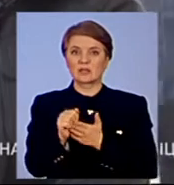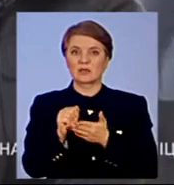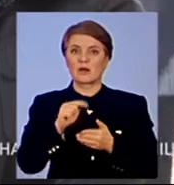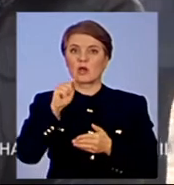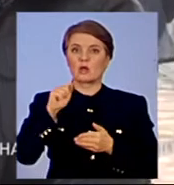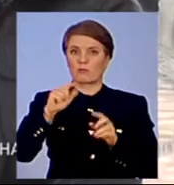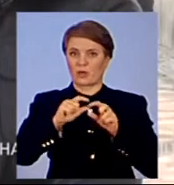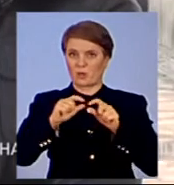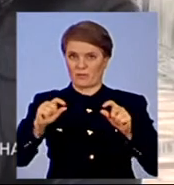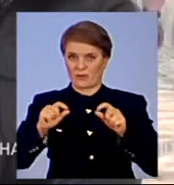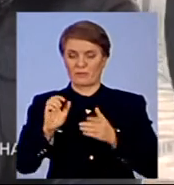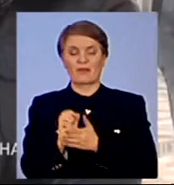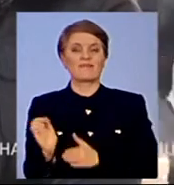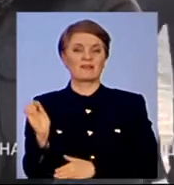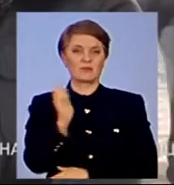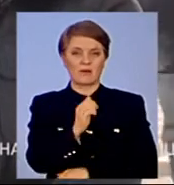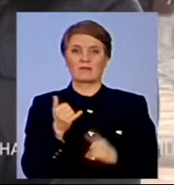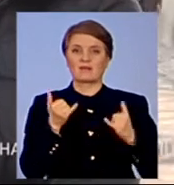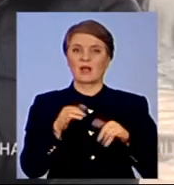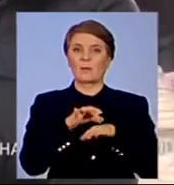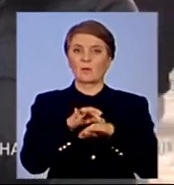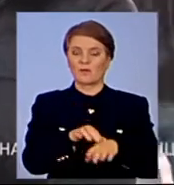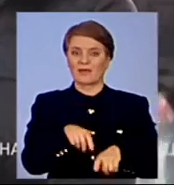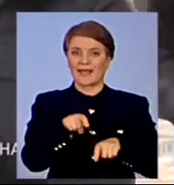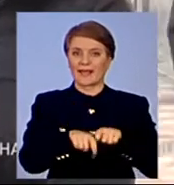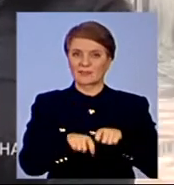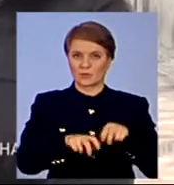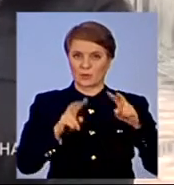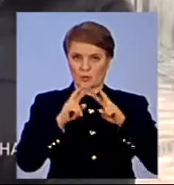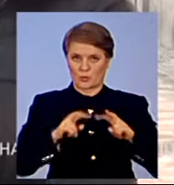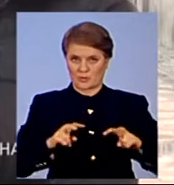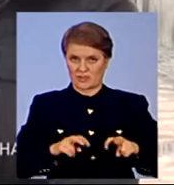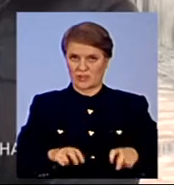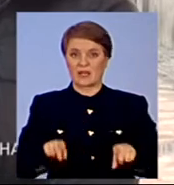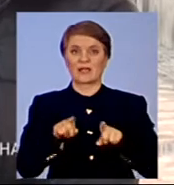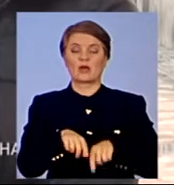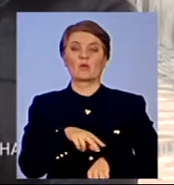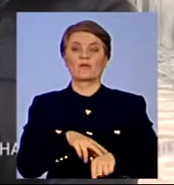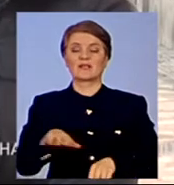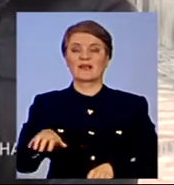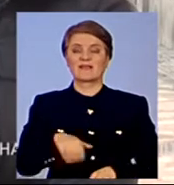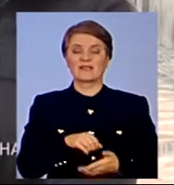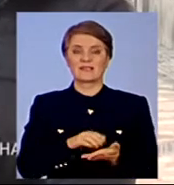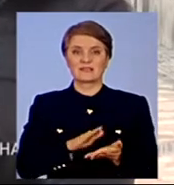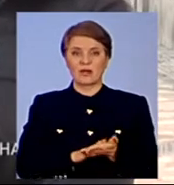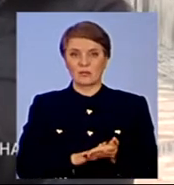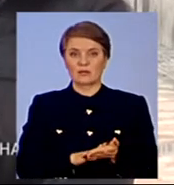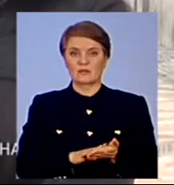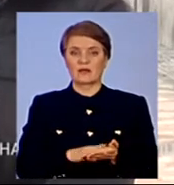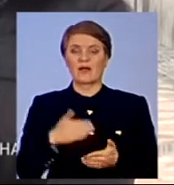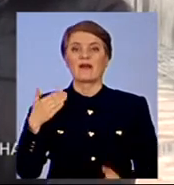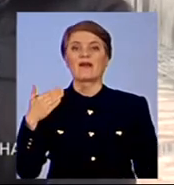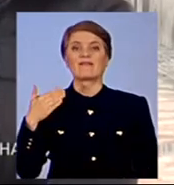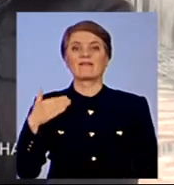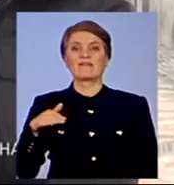відправили для проведення експортного дослідження. Правоохоронці також вилучили запис з відеореєстратора з автомобіля,